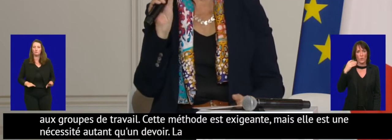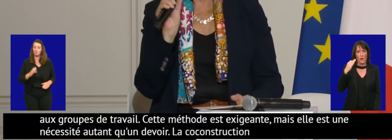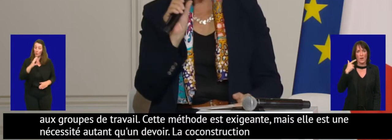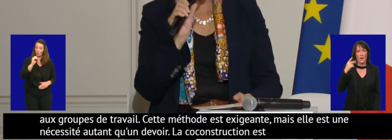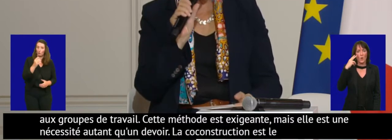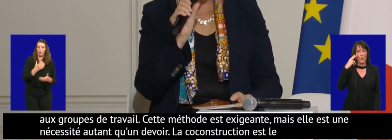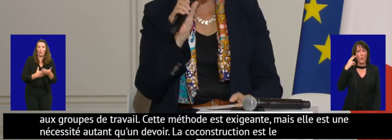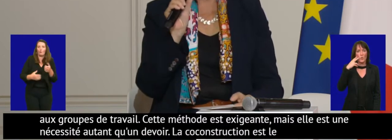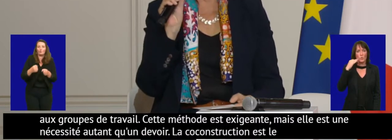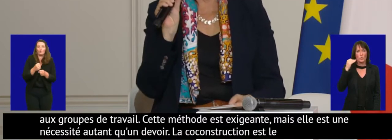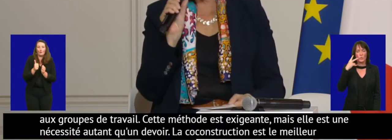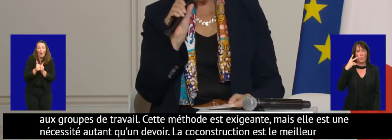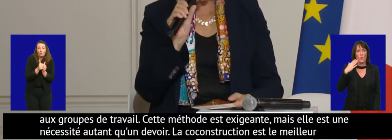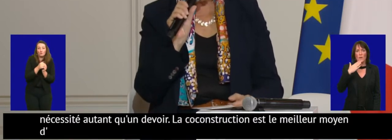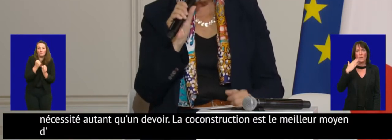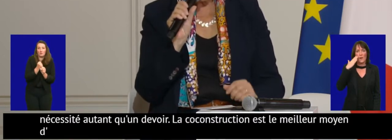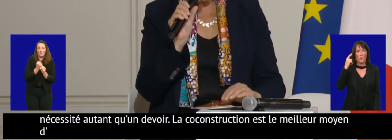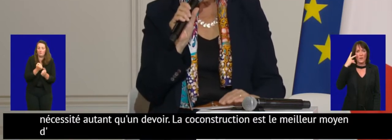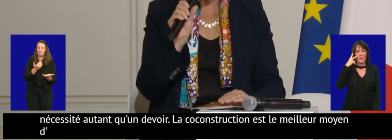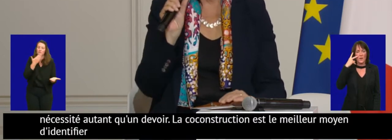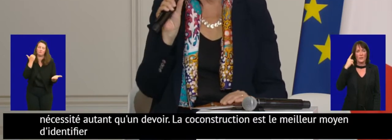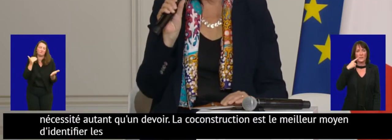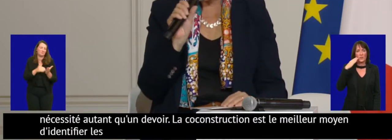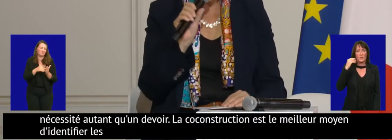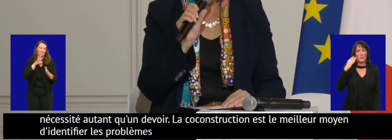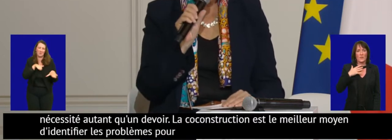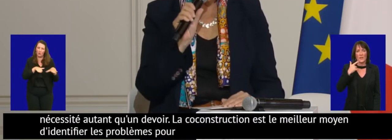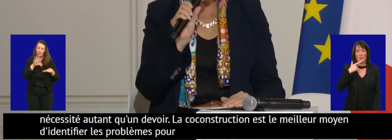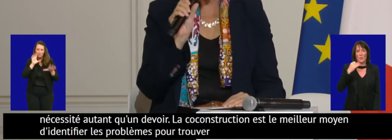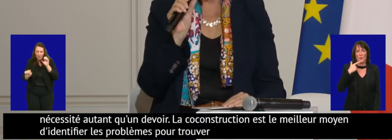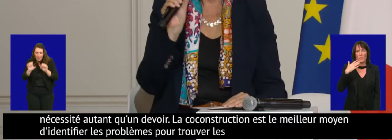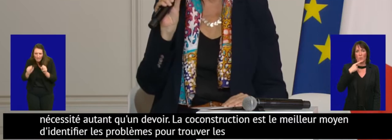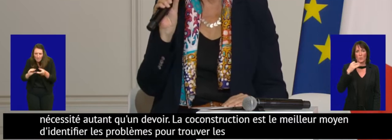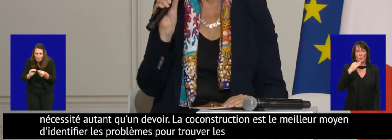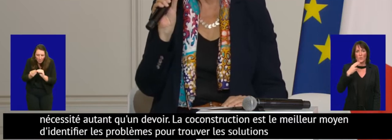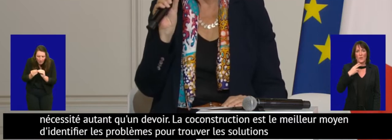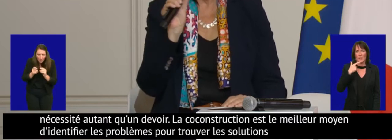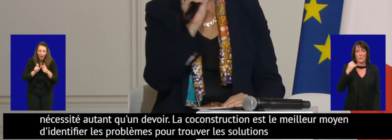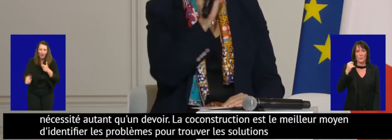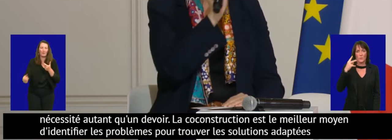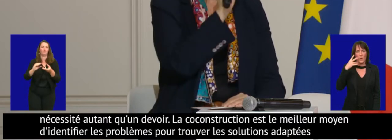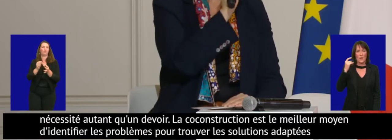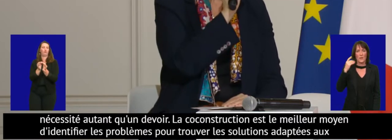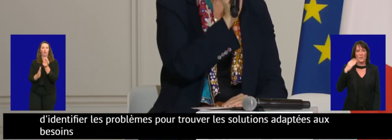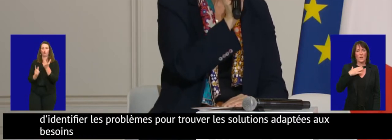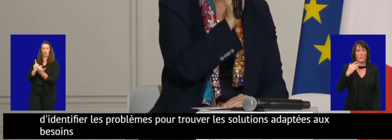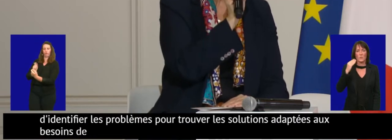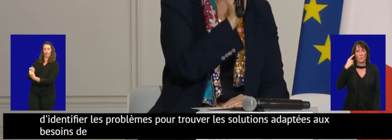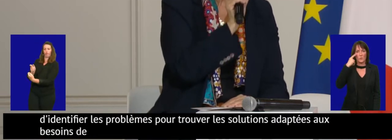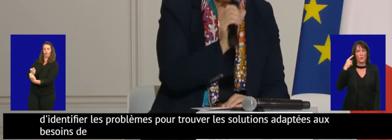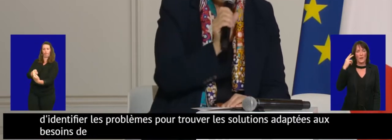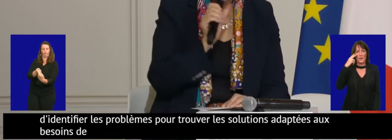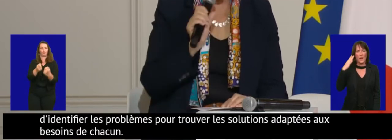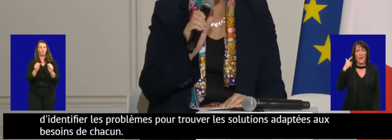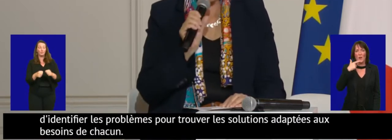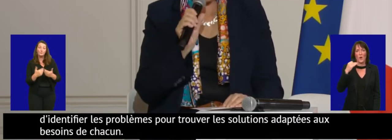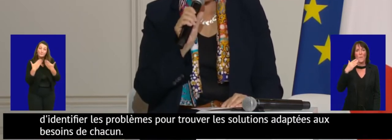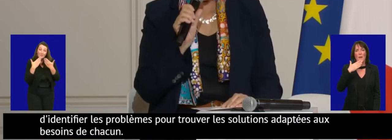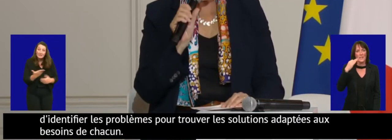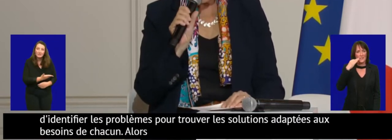moyen d'identifier les problèmes pour trouver les solutions adaptées aux besoins de chacun. Alors, merci à tous.